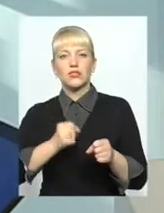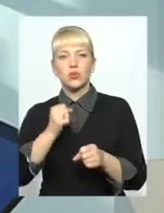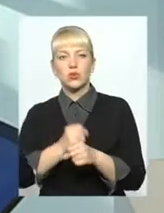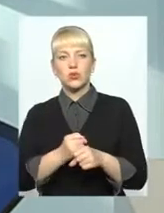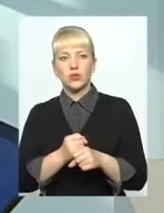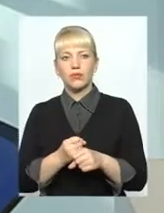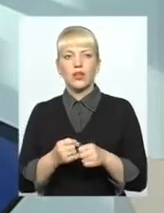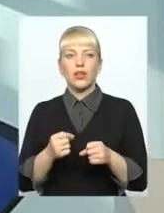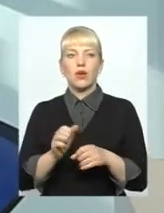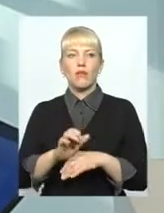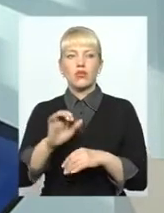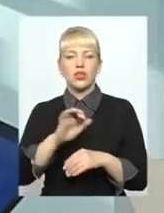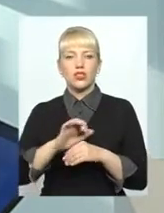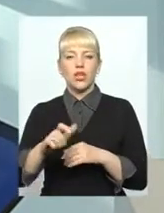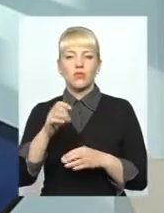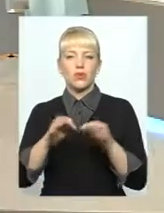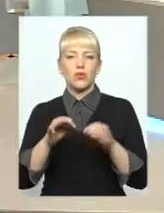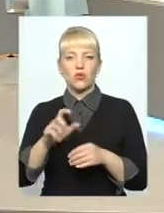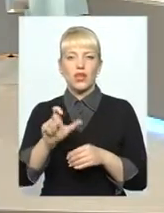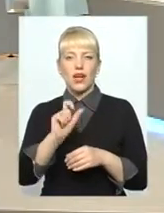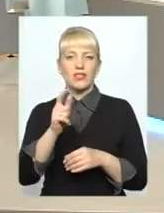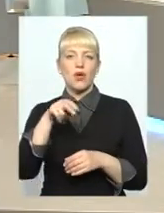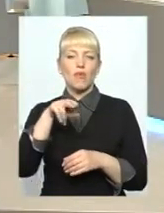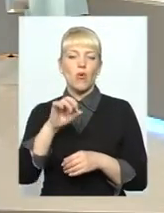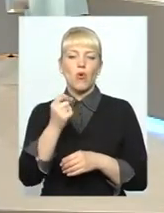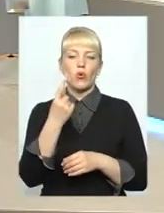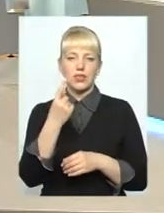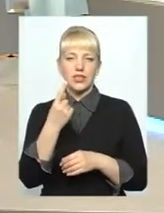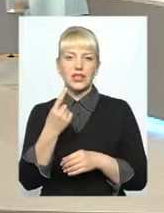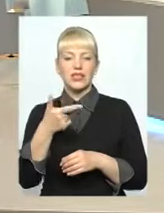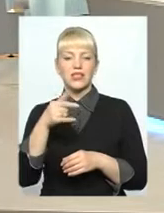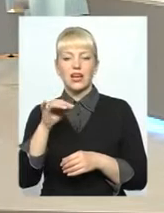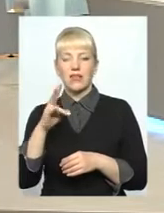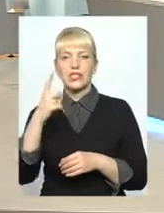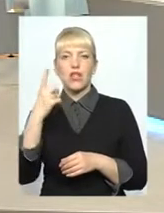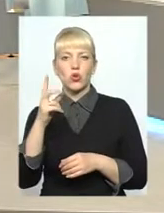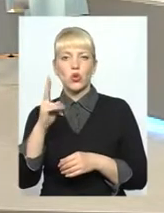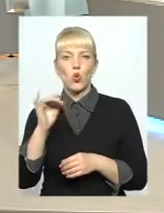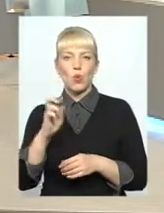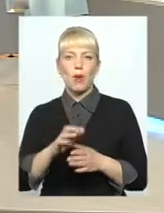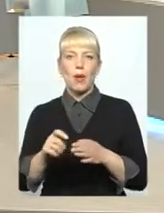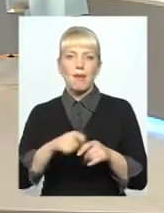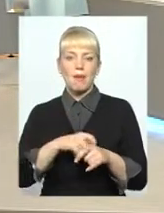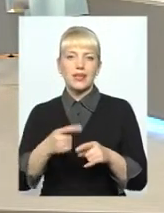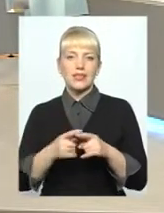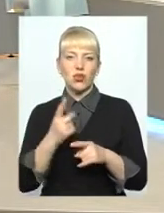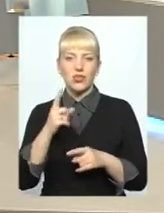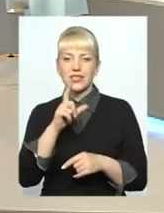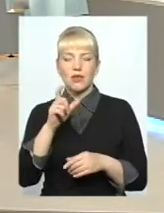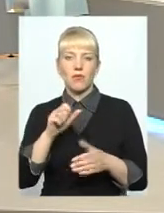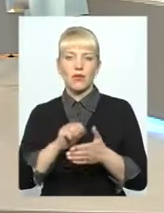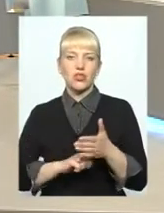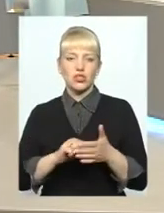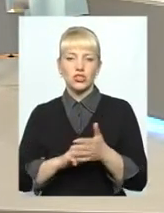постачають природний газ по 11 гривень за 1 метр кубічний. І це одна із причин, чому на